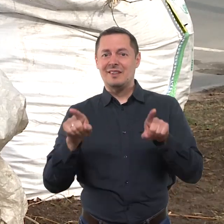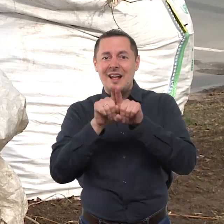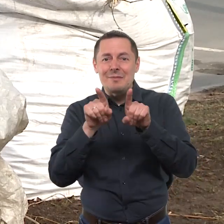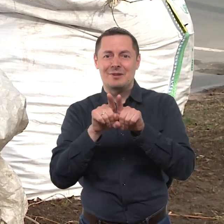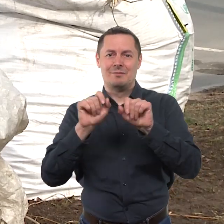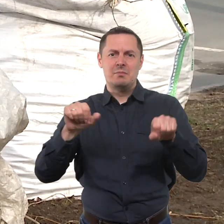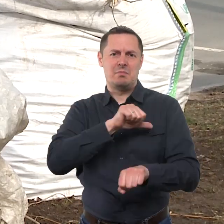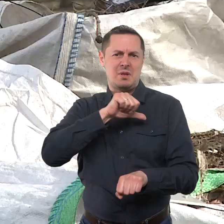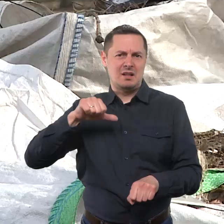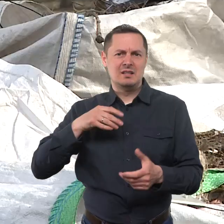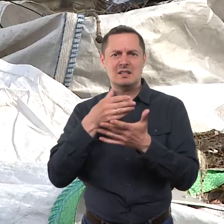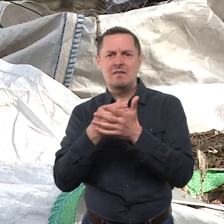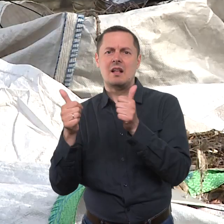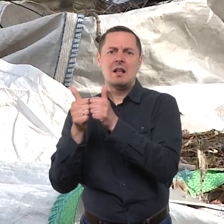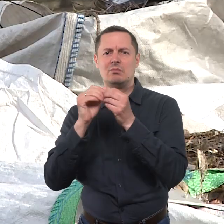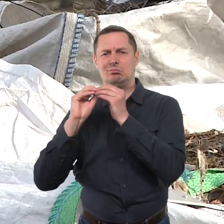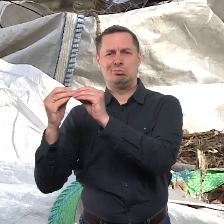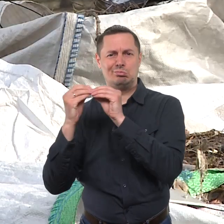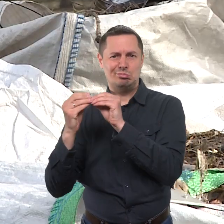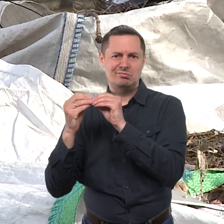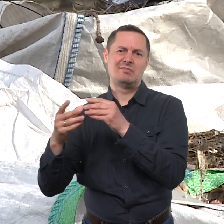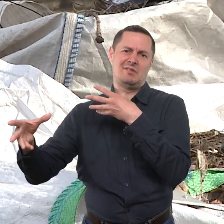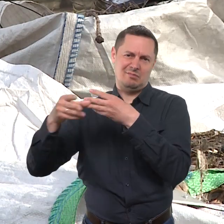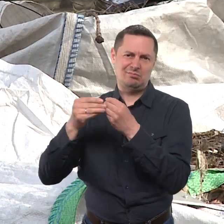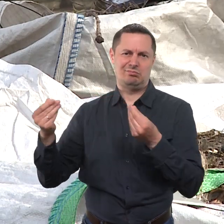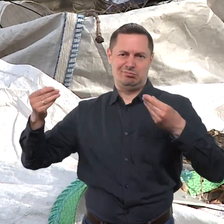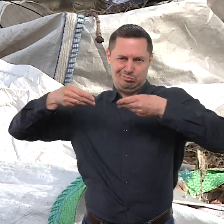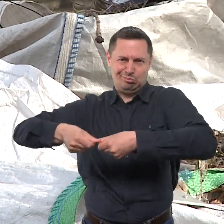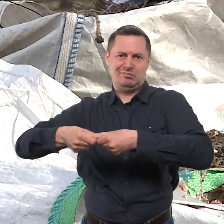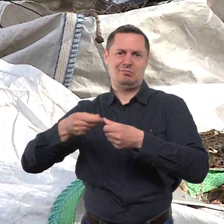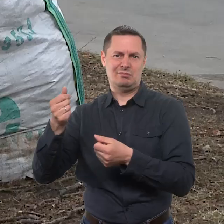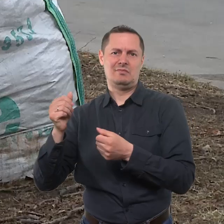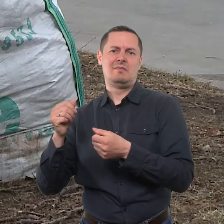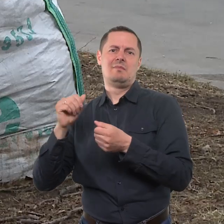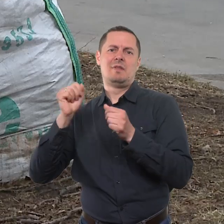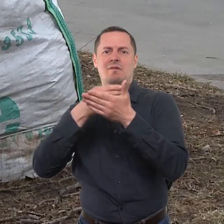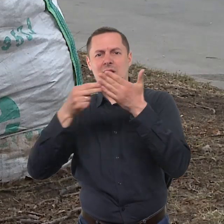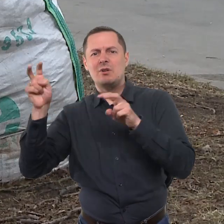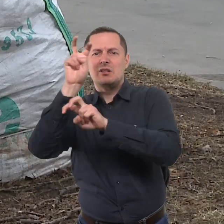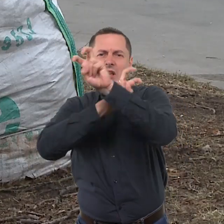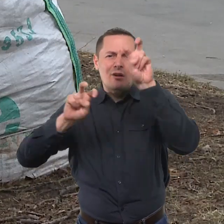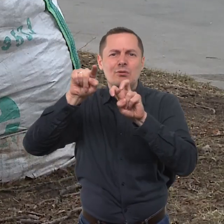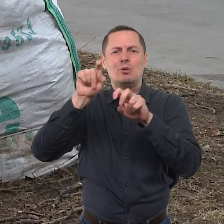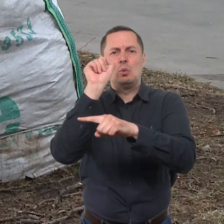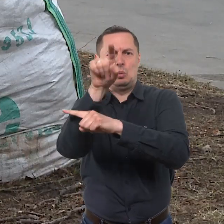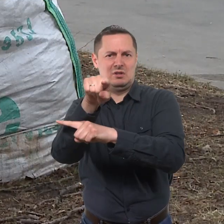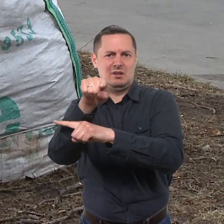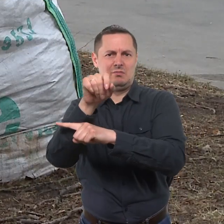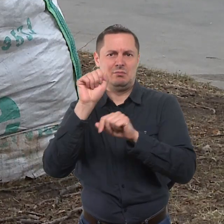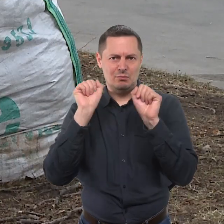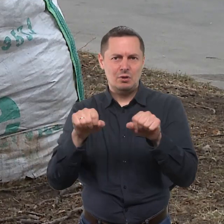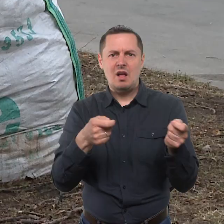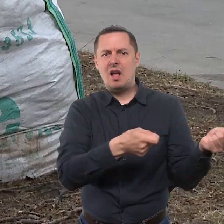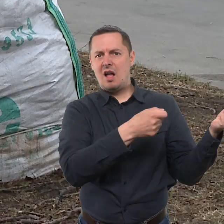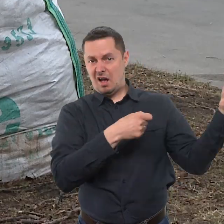kabėlių nuomos paslaugas. Galima ir kooperuoti su kaimynais. Galiausiai galima kreiptis ir atlikų tvarkymo paslaugas teikiančias įmonės,